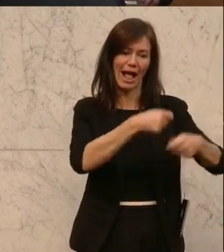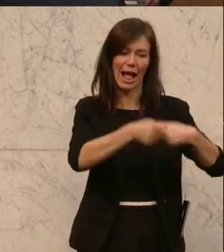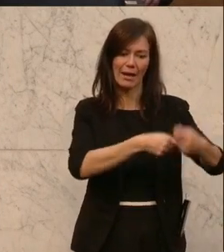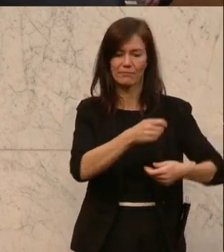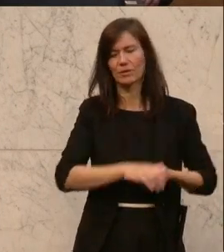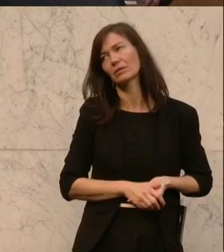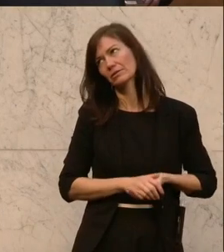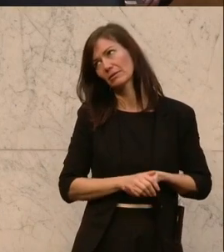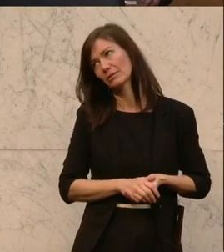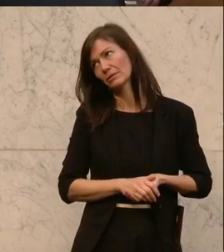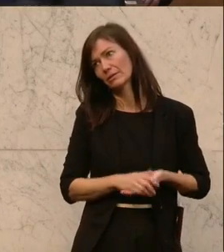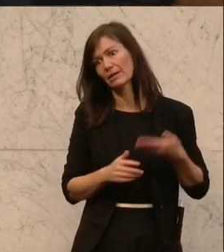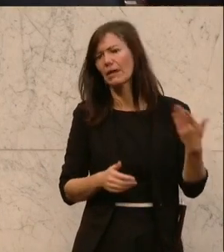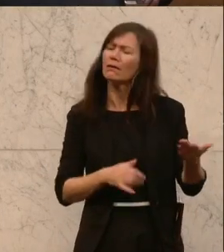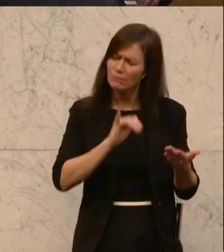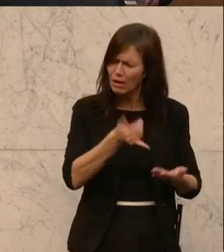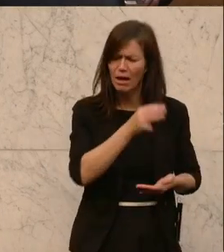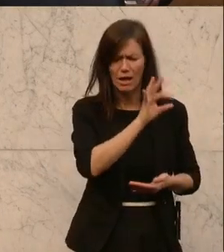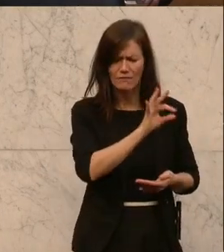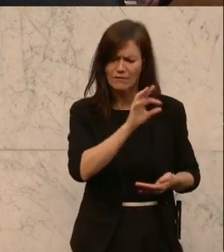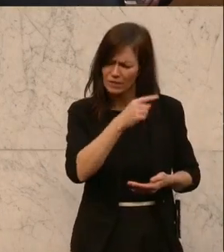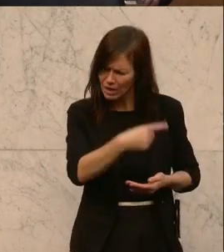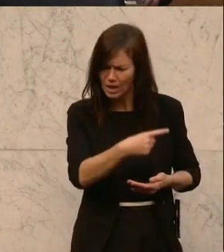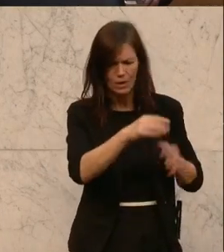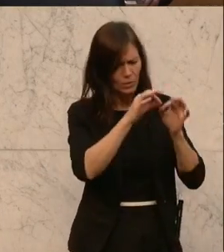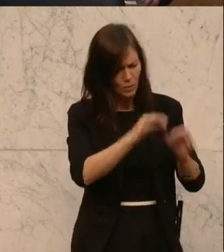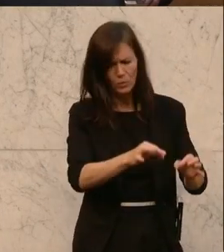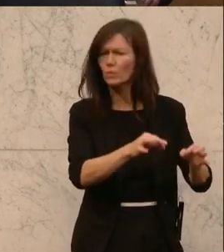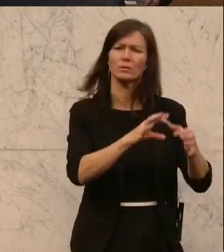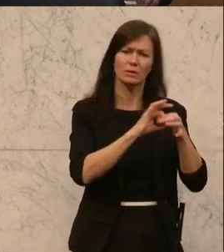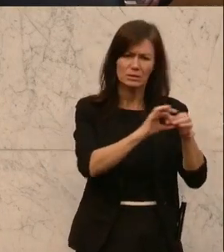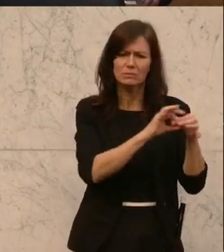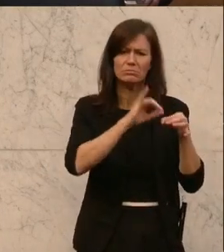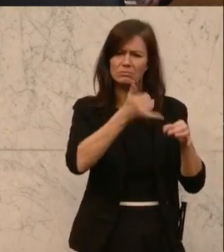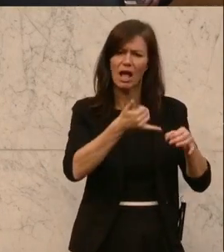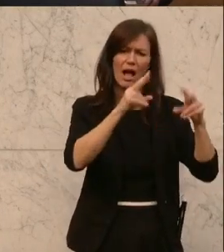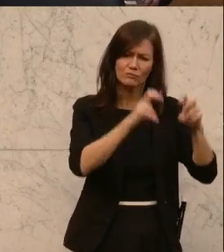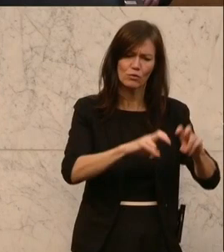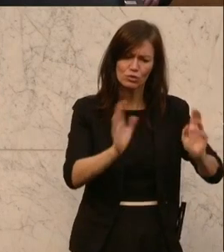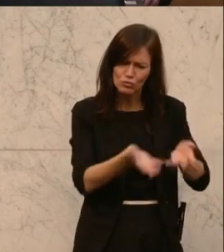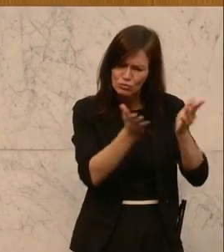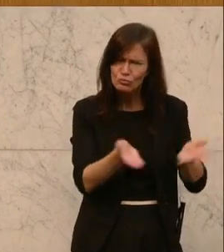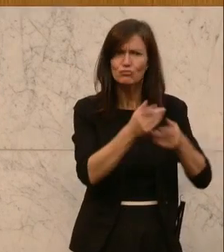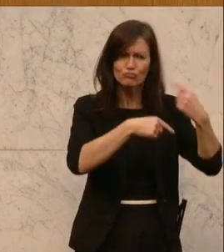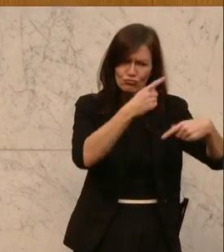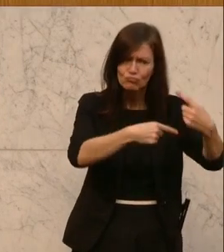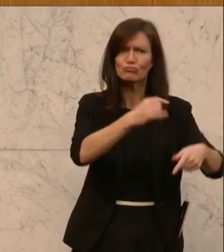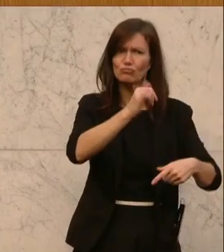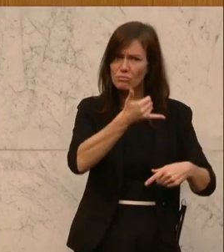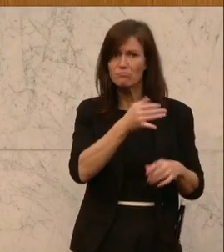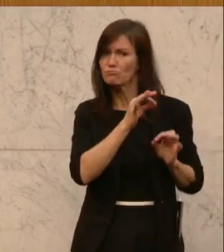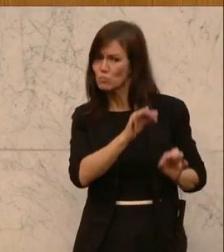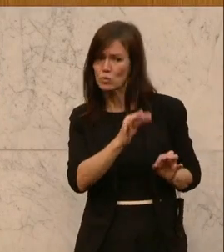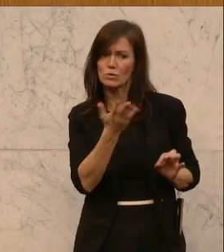Kein Zweifel, die FFG ist eine gute Gesellschaft, Kerngeschäft, Forschung voranzutreiben und darauf zu achten, dass das auch wirklich